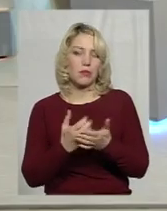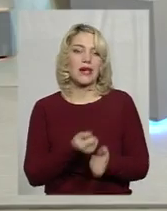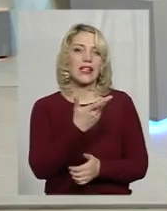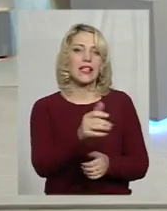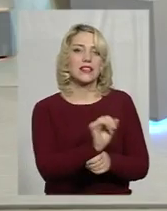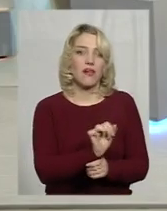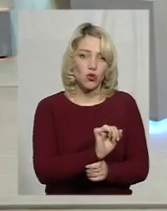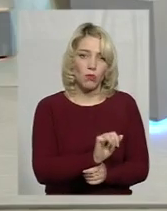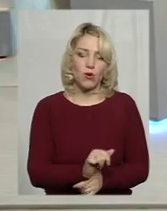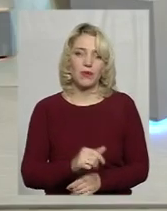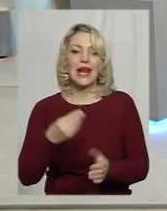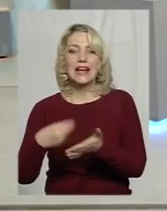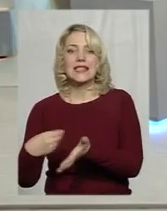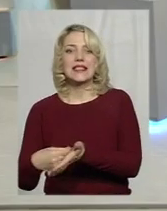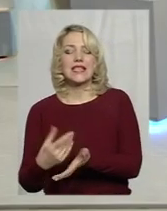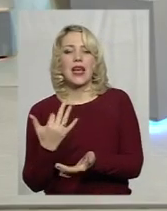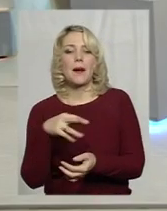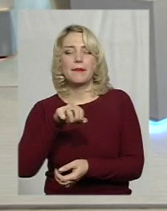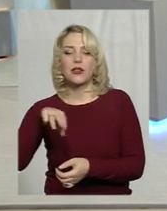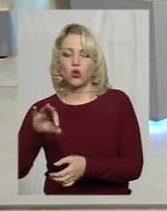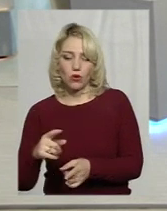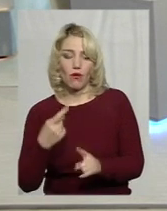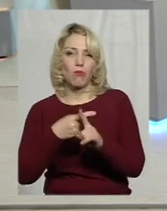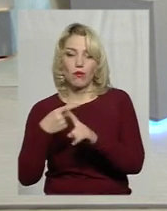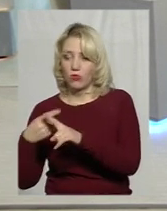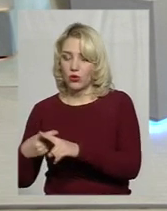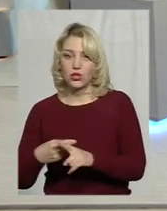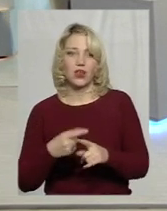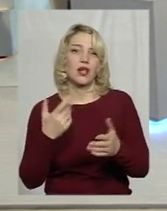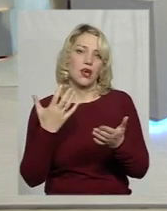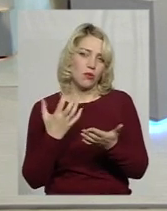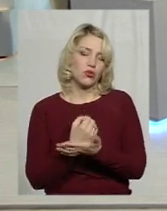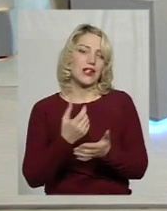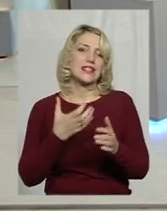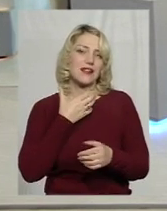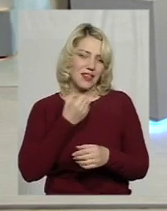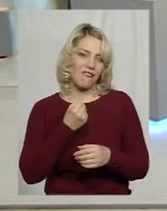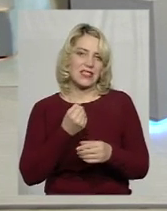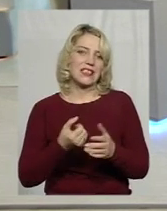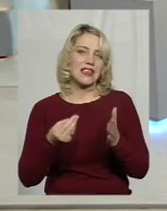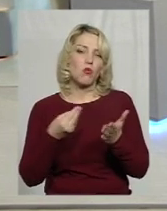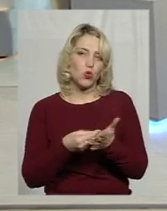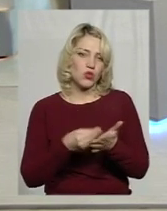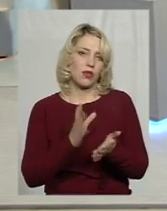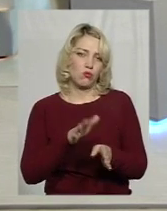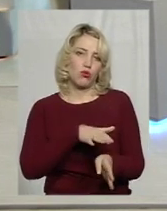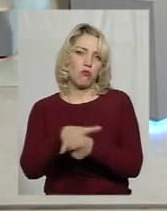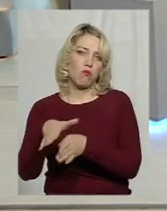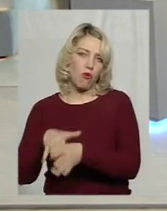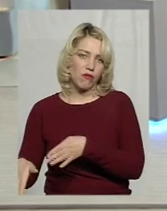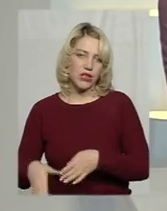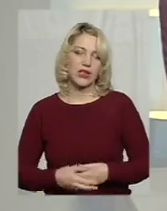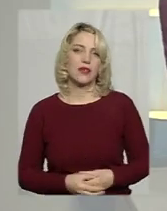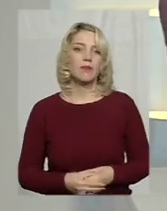ціна середня розмитнення, помножили, от вам перекрили дефіцит бюджету. У нас вже лишається менше хвилинки. Попрошую на завершення ваші очікування.